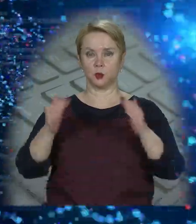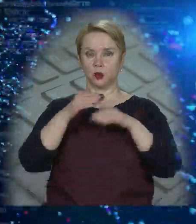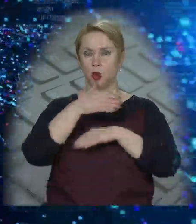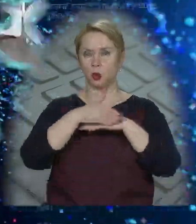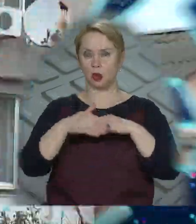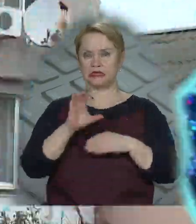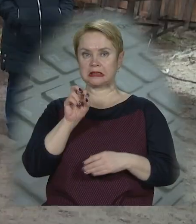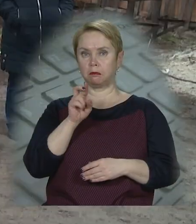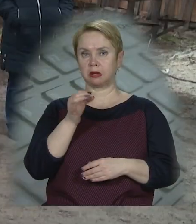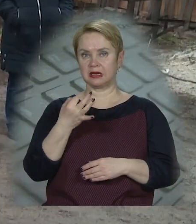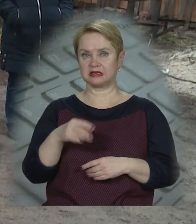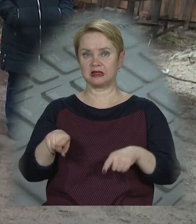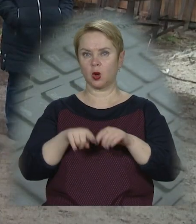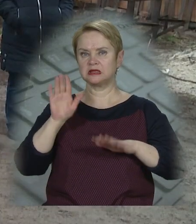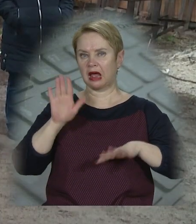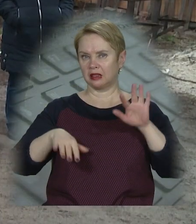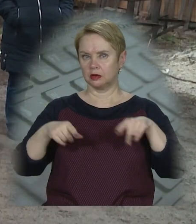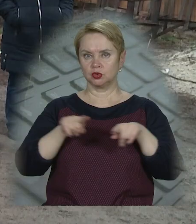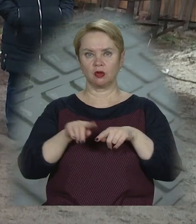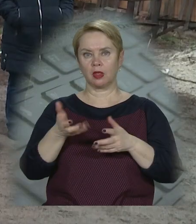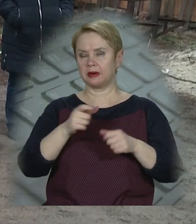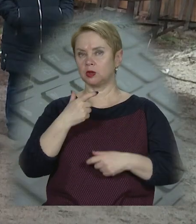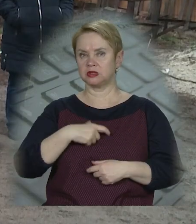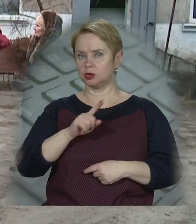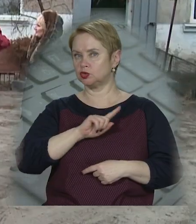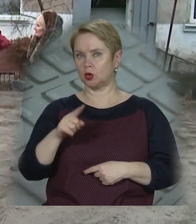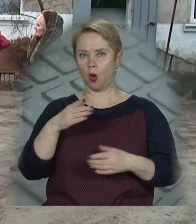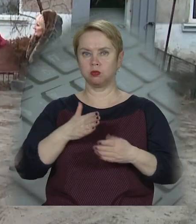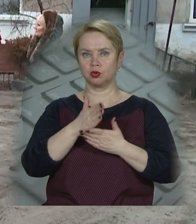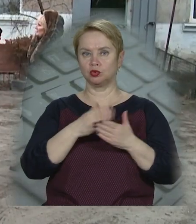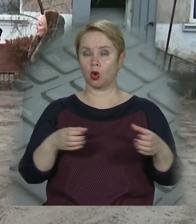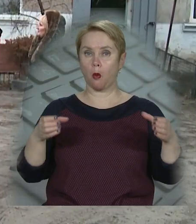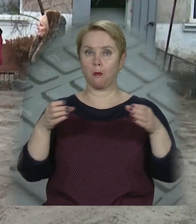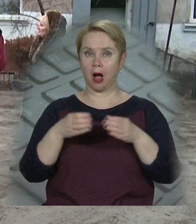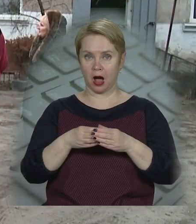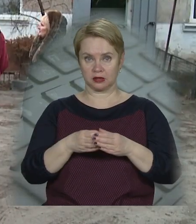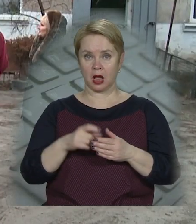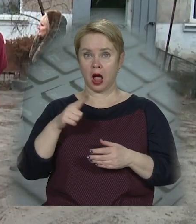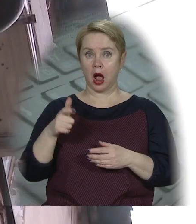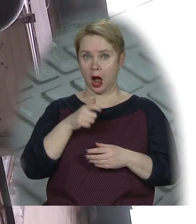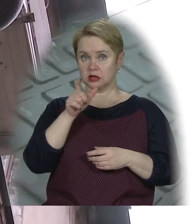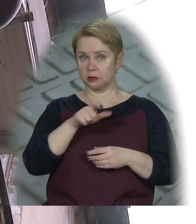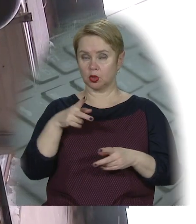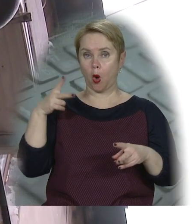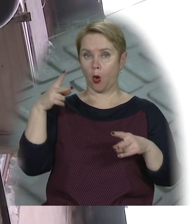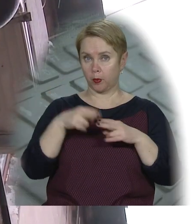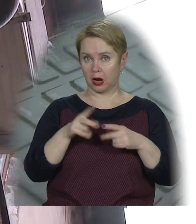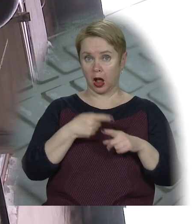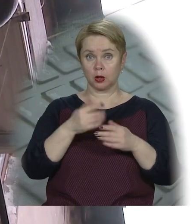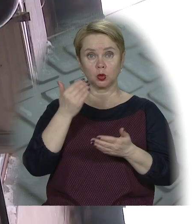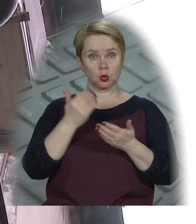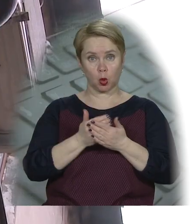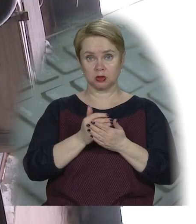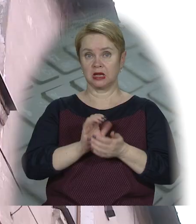Будинок по вулиці Сибірський такий занедбаний, що його не бере до себе жодна з обслуговуючих компаній. Газ мешканцям обрізали,